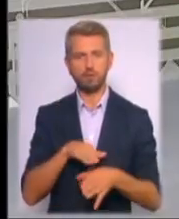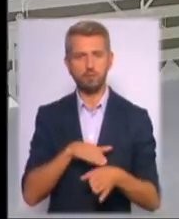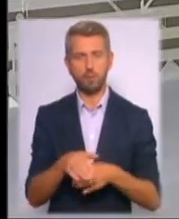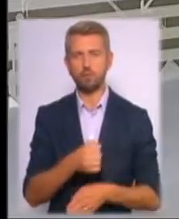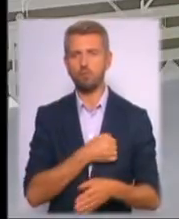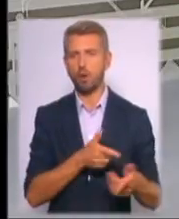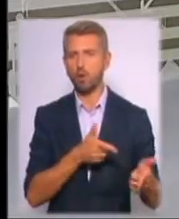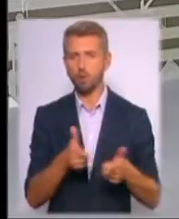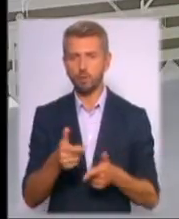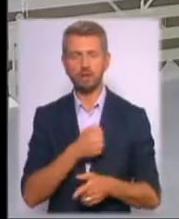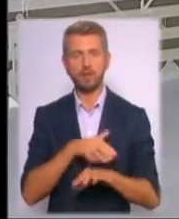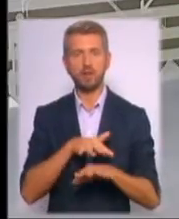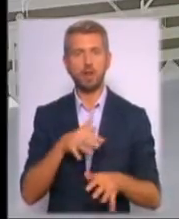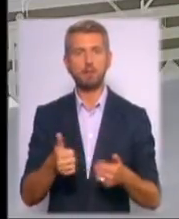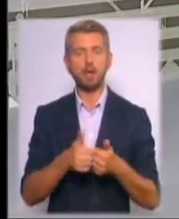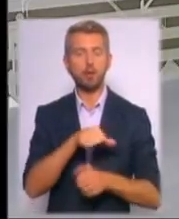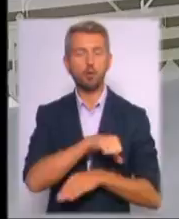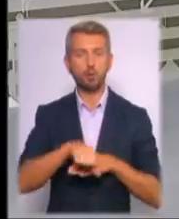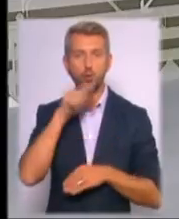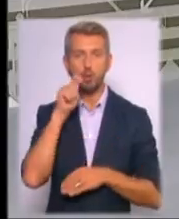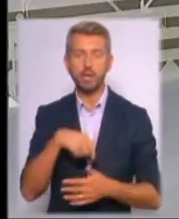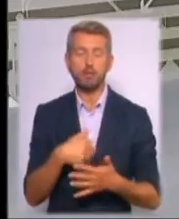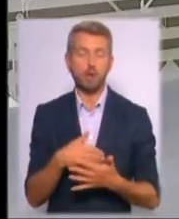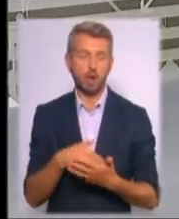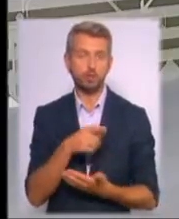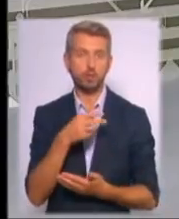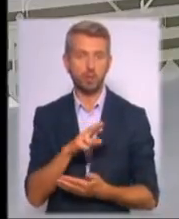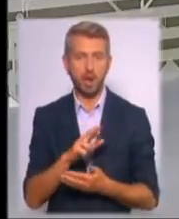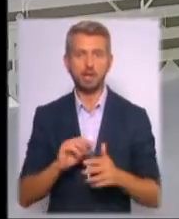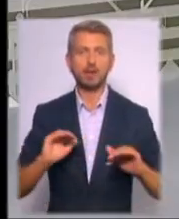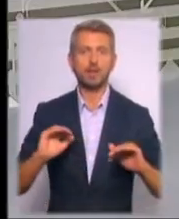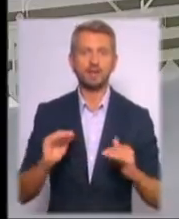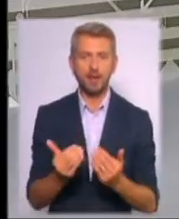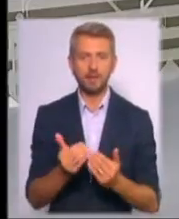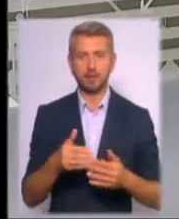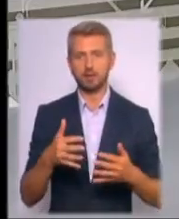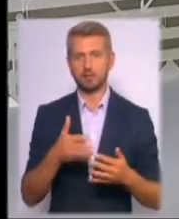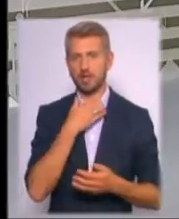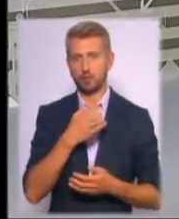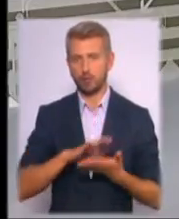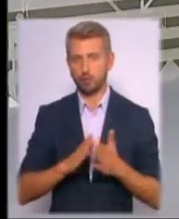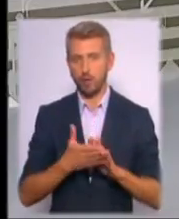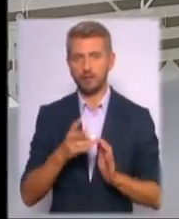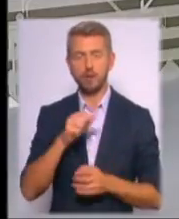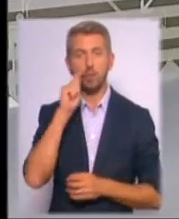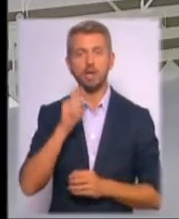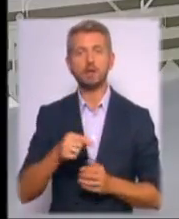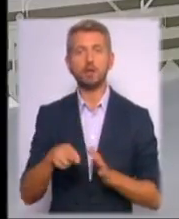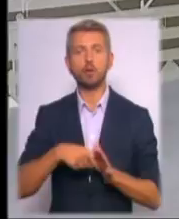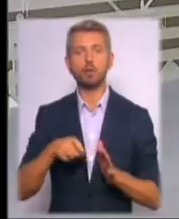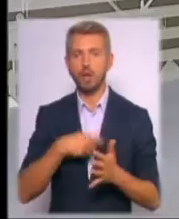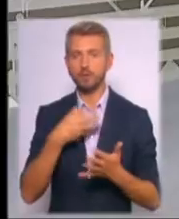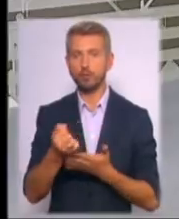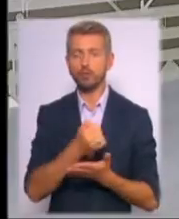війська біля кордону з Україною, начебто для локалізації кризових ситуацій. На український Донбас свою зброю росіяни